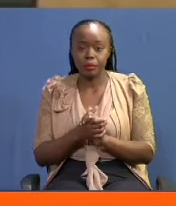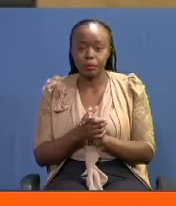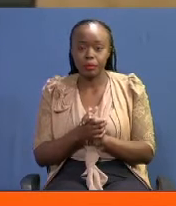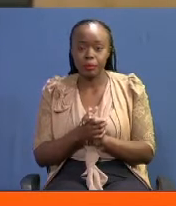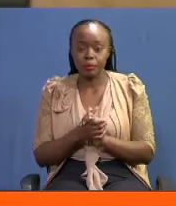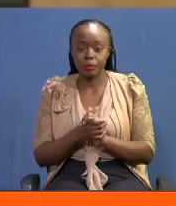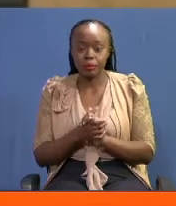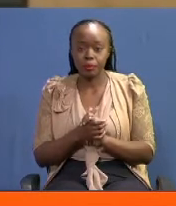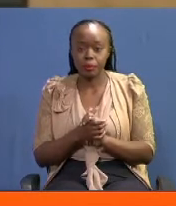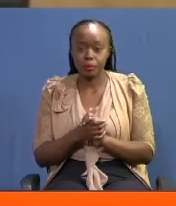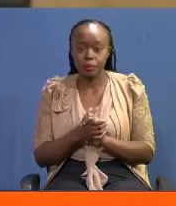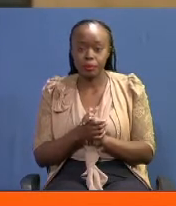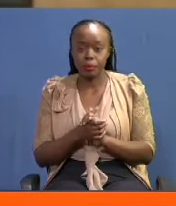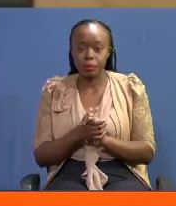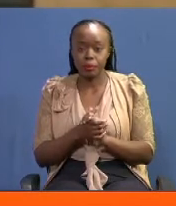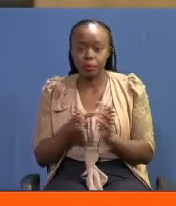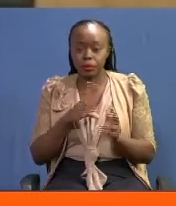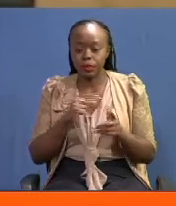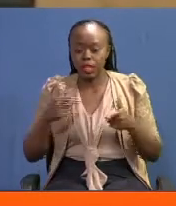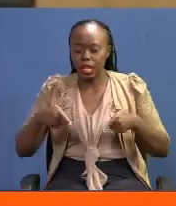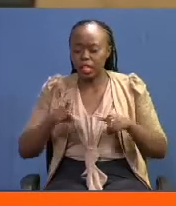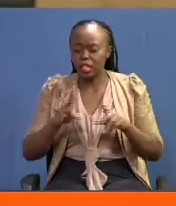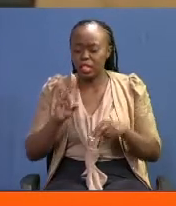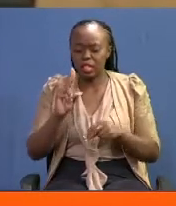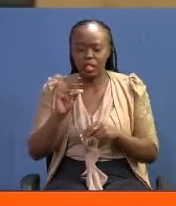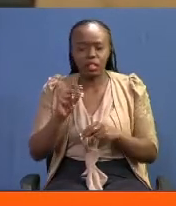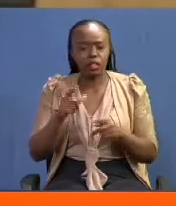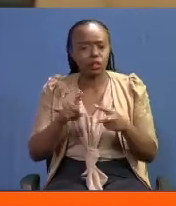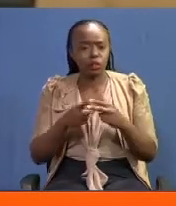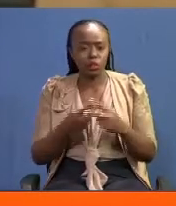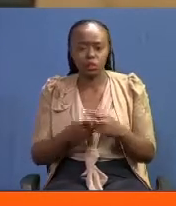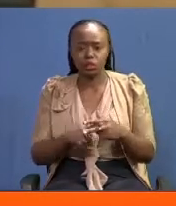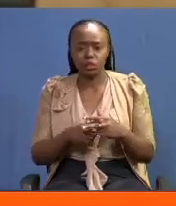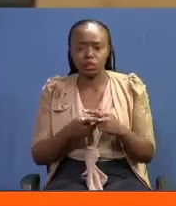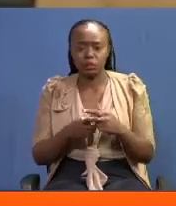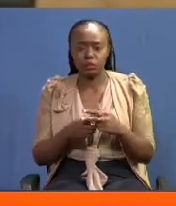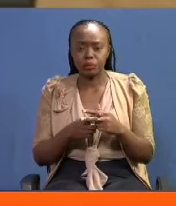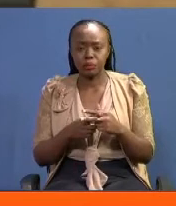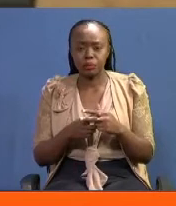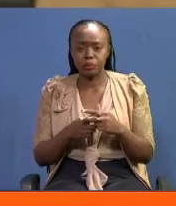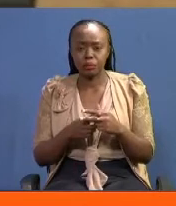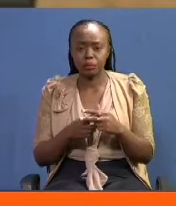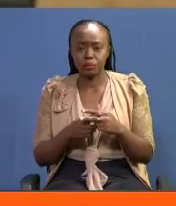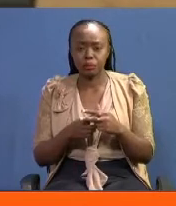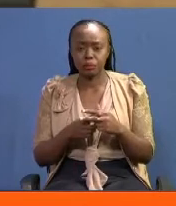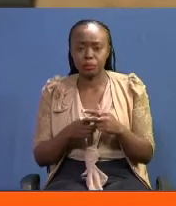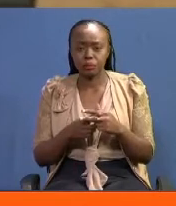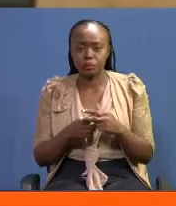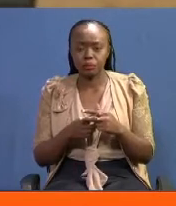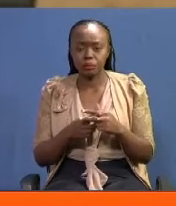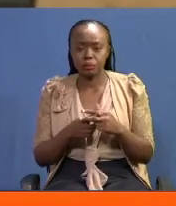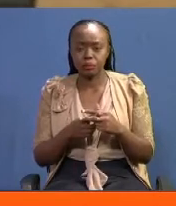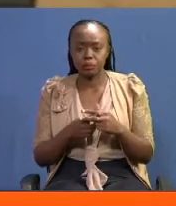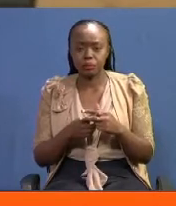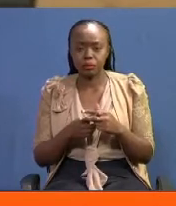And let us not begin to, as it were,